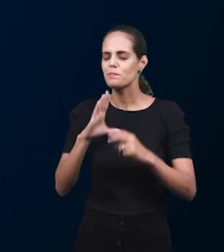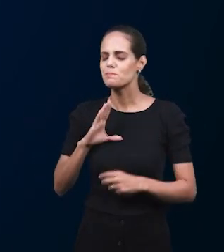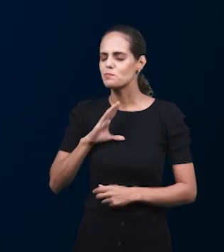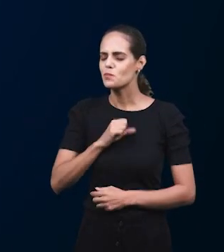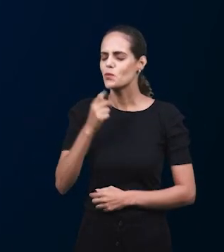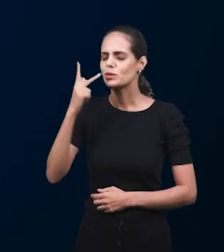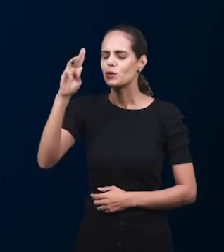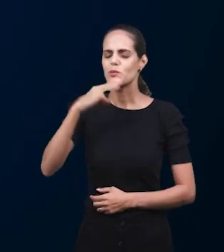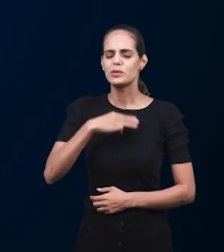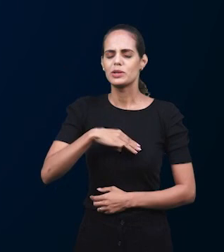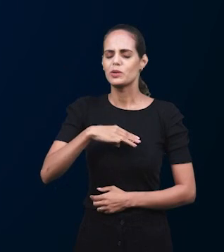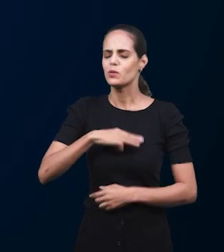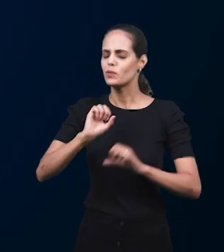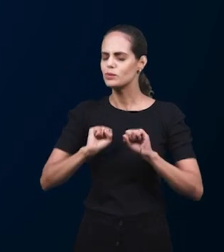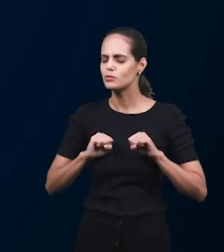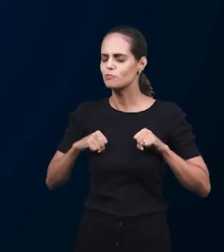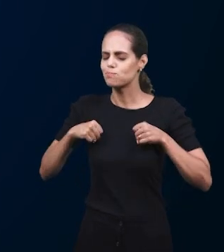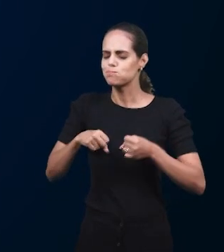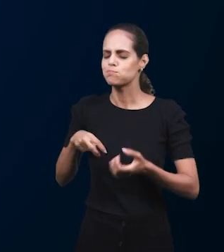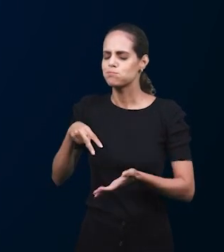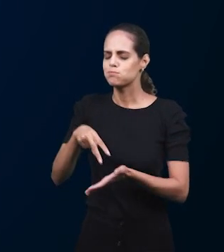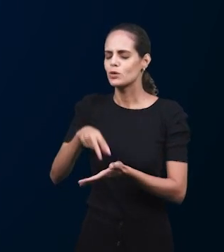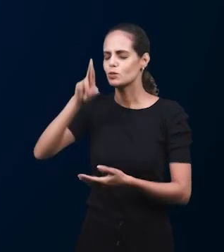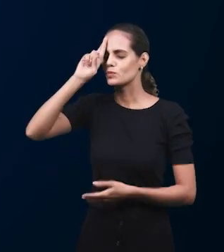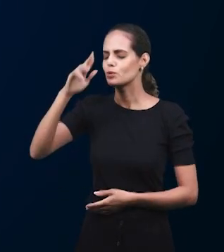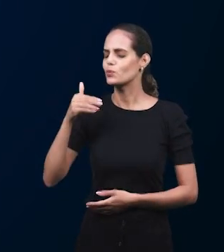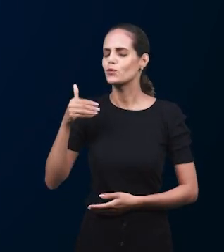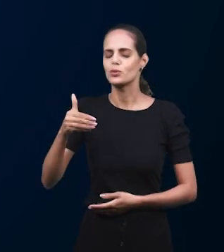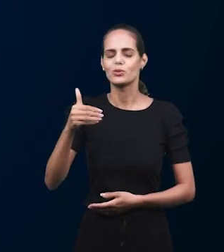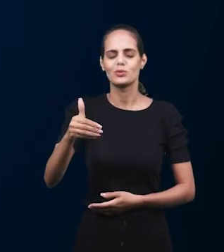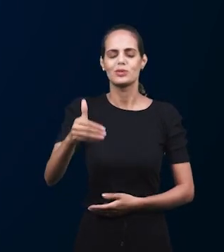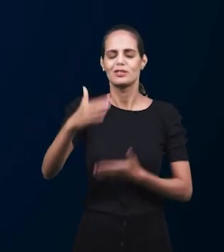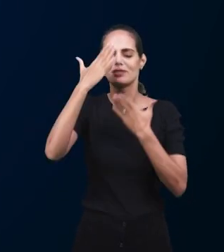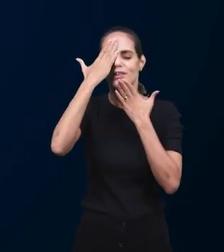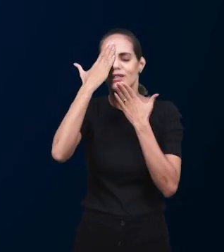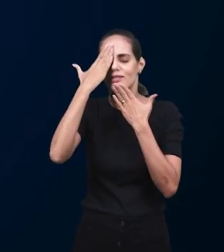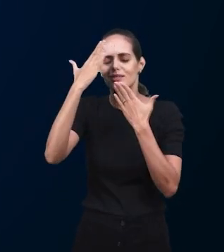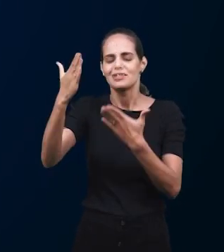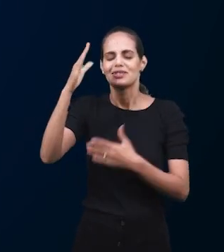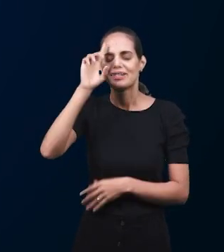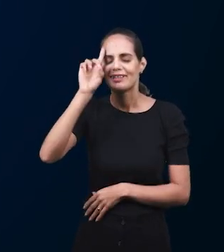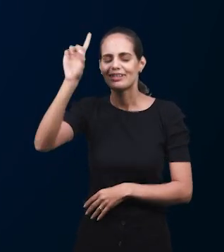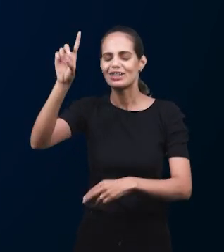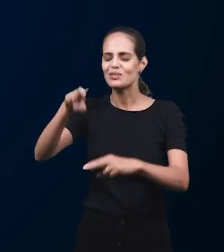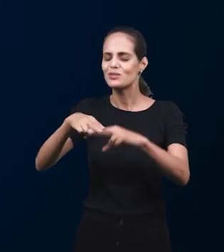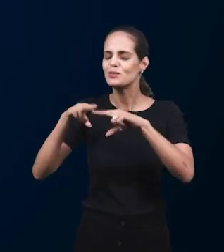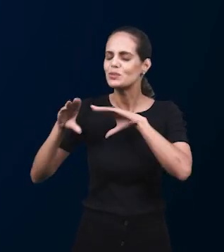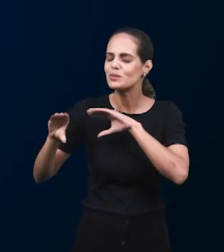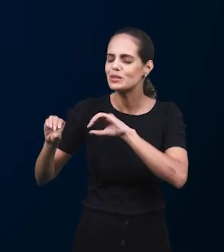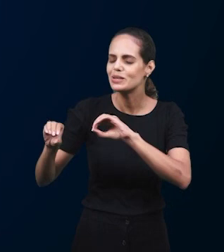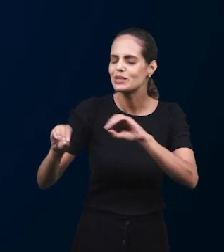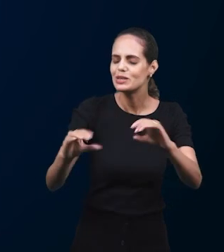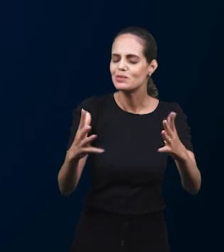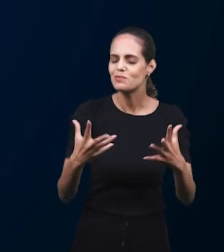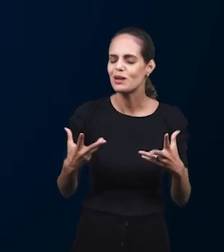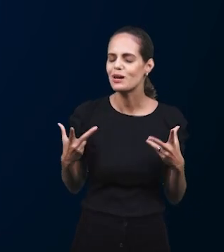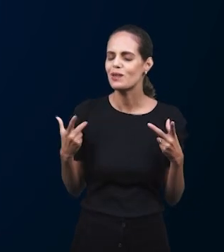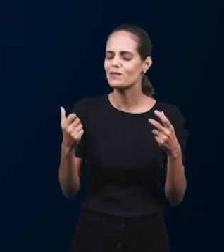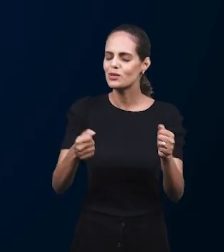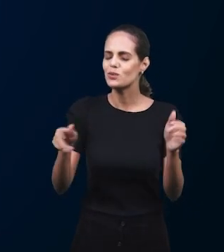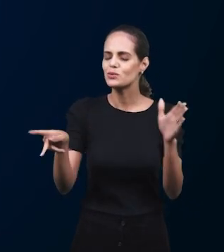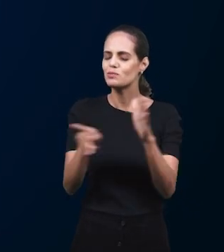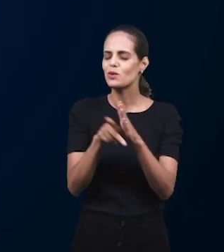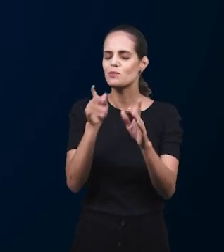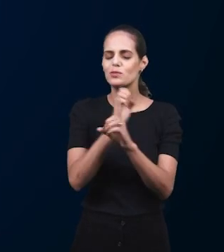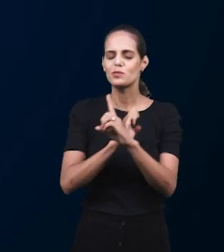милость, за Твою поддержку с каждым днем, Господь, мы хотим прославить Тебя, Господь, за чудесные учения воскресной библейской